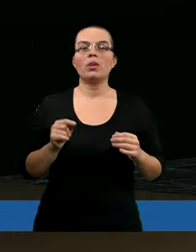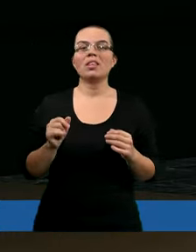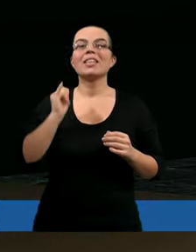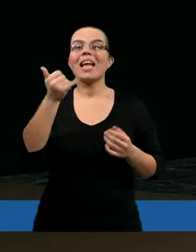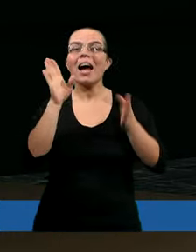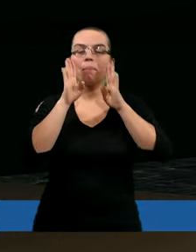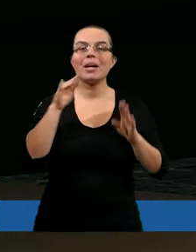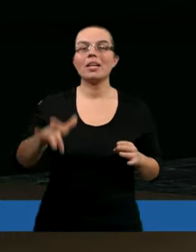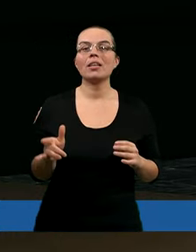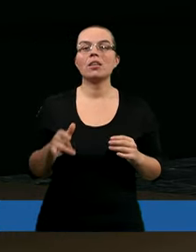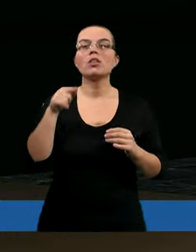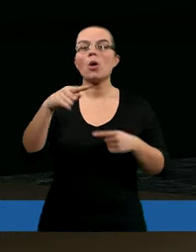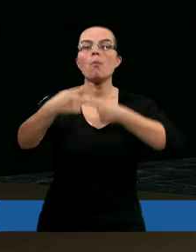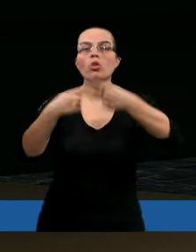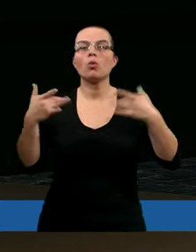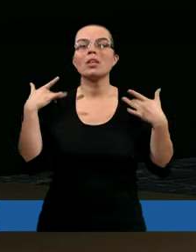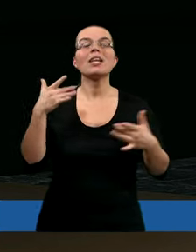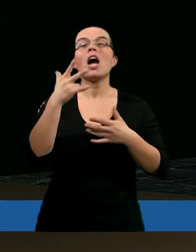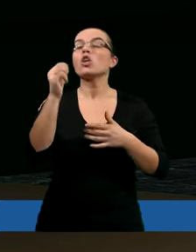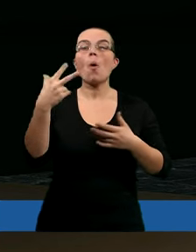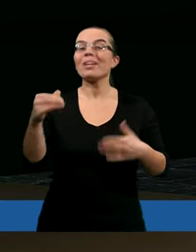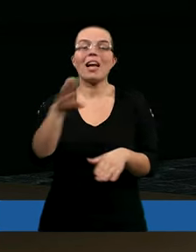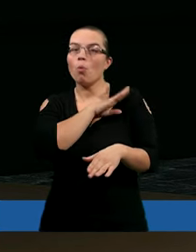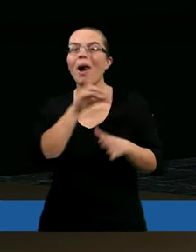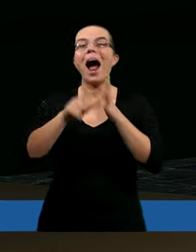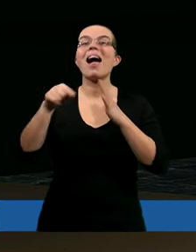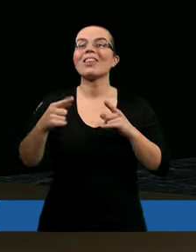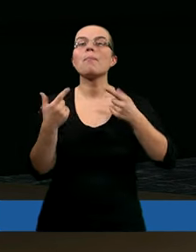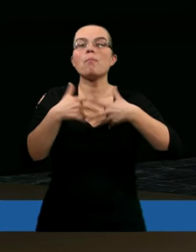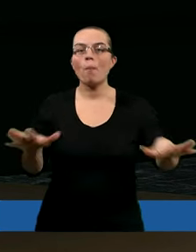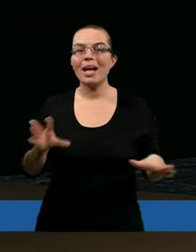Jak widzimy, później jego losy potoczyły się tak, że jednak nie umarł, ale w tym momencie